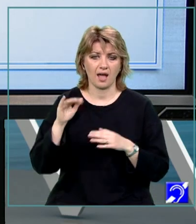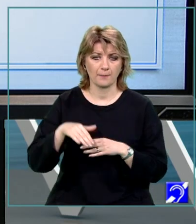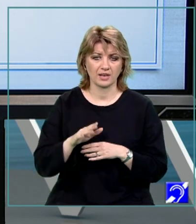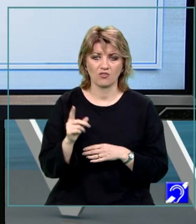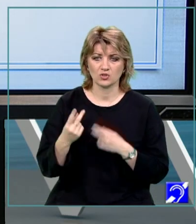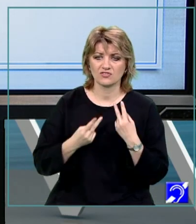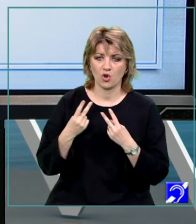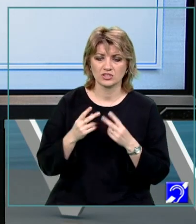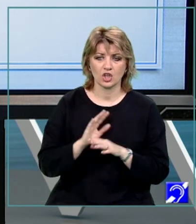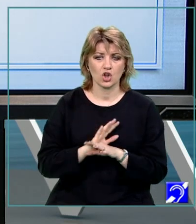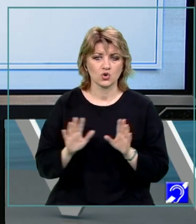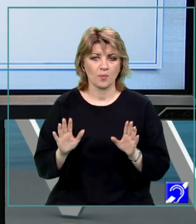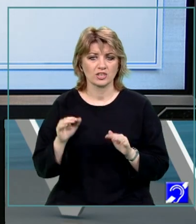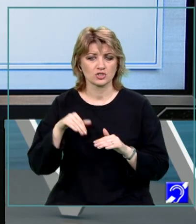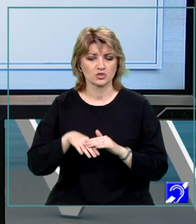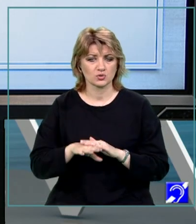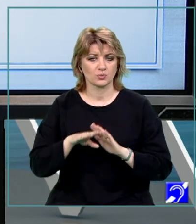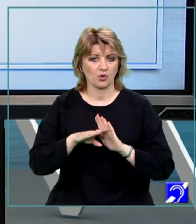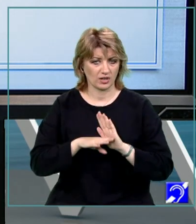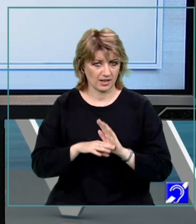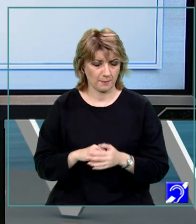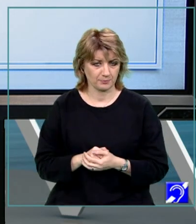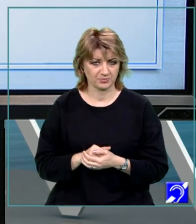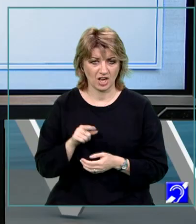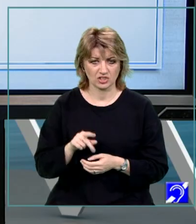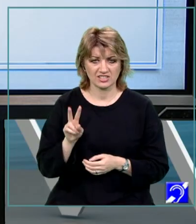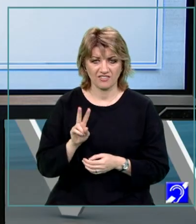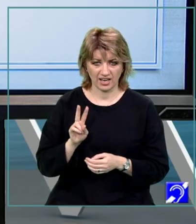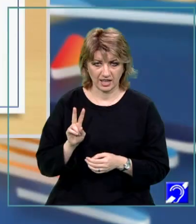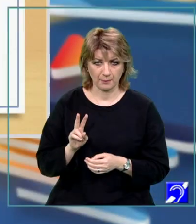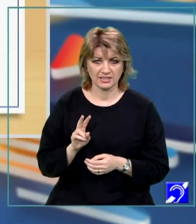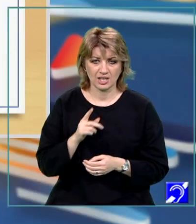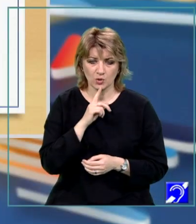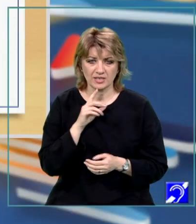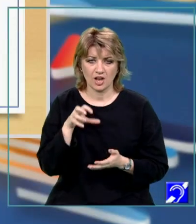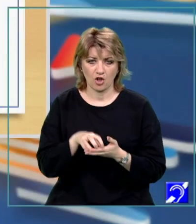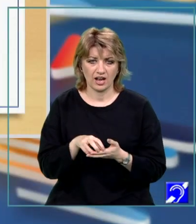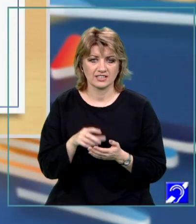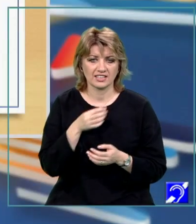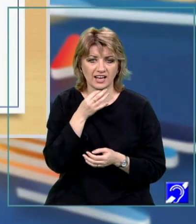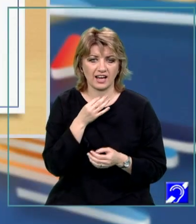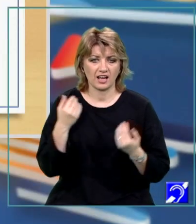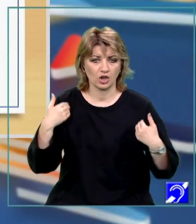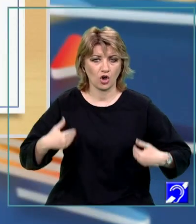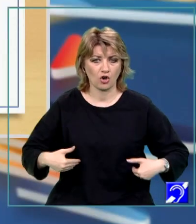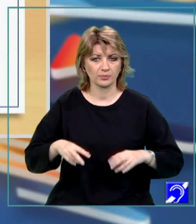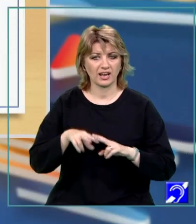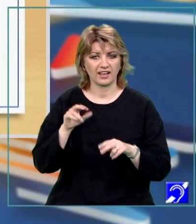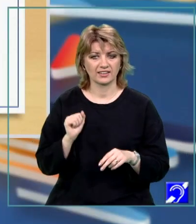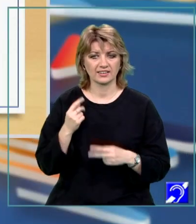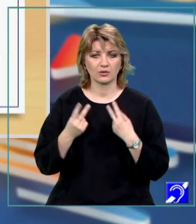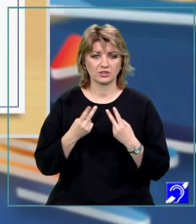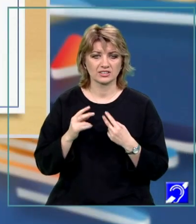utilizate doar în cadrul subprogramului. Aceste variabile se numesc și variabile locale. Ele se declară în corp, înainte de